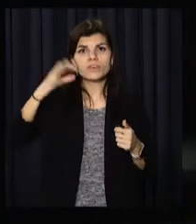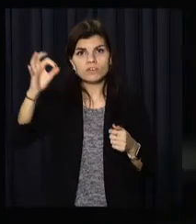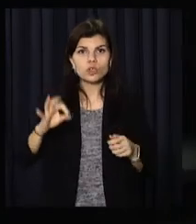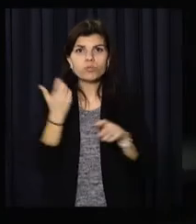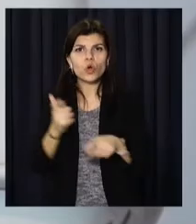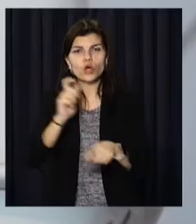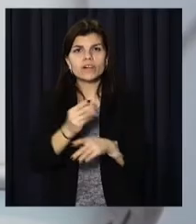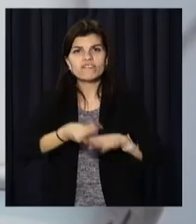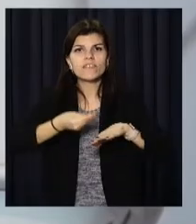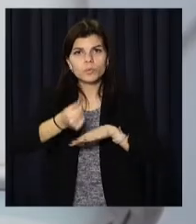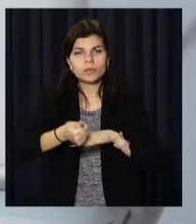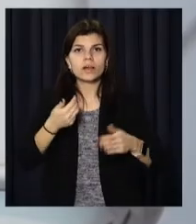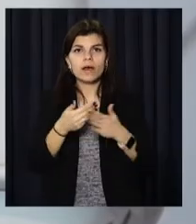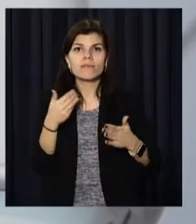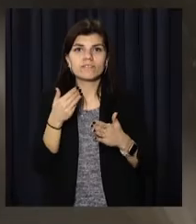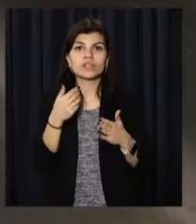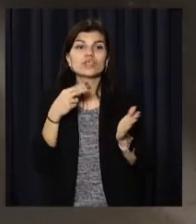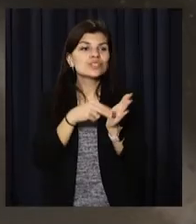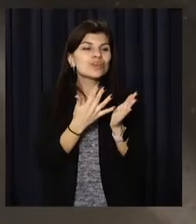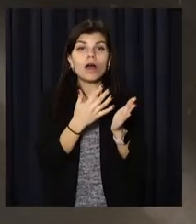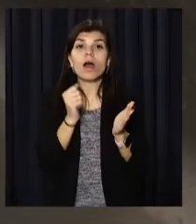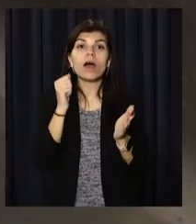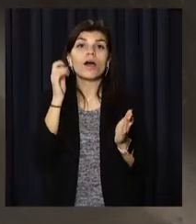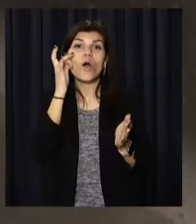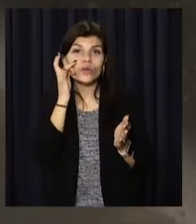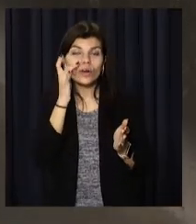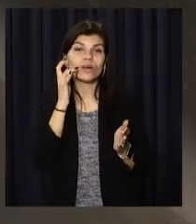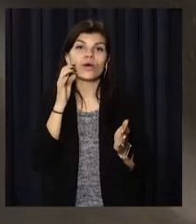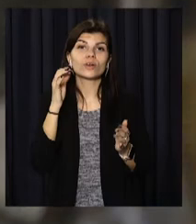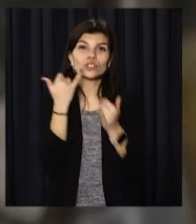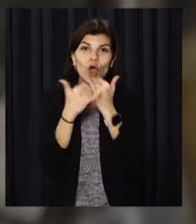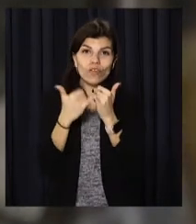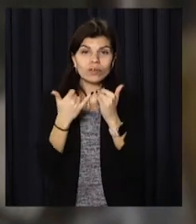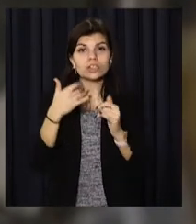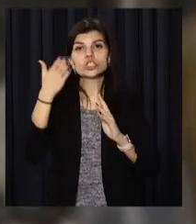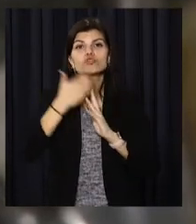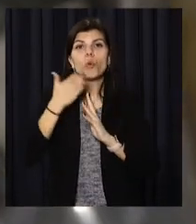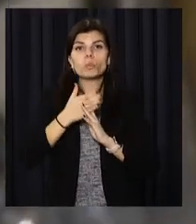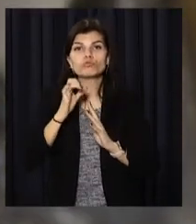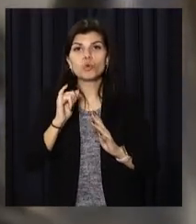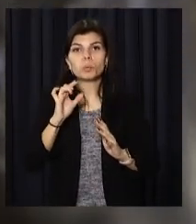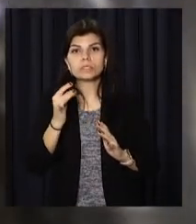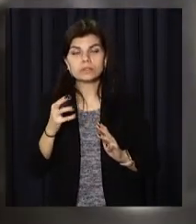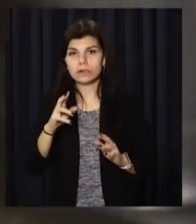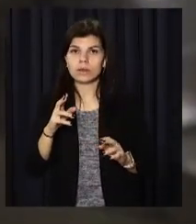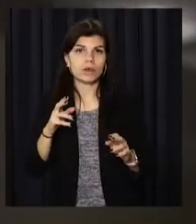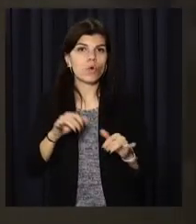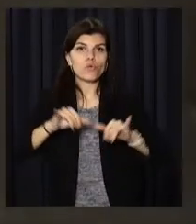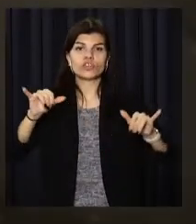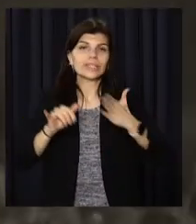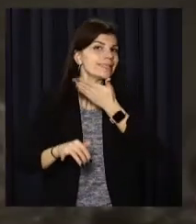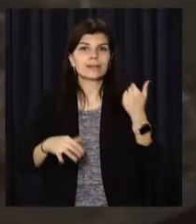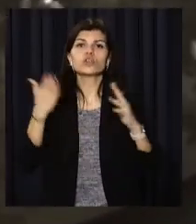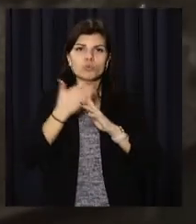більше виплат від зазначених. У помаранчевій та жовтій зонах нарахування субсидій зністюється без такого збільшення.